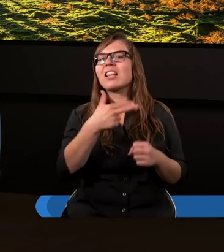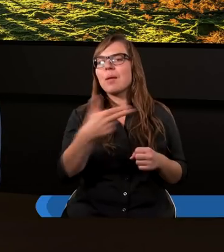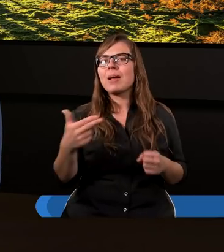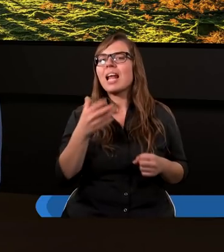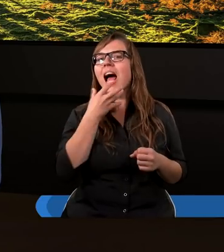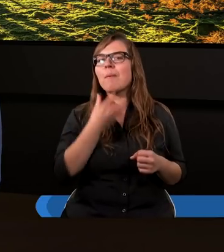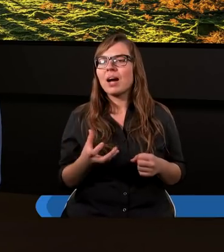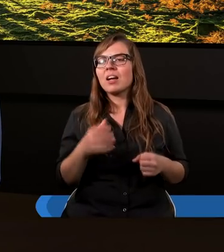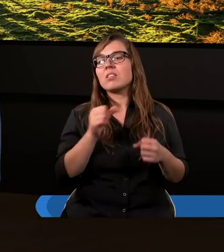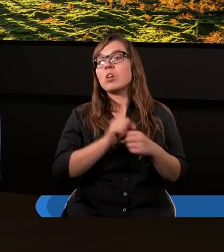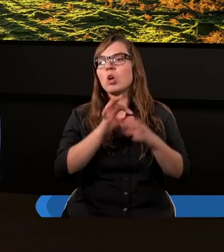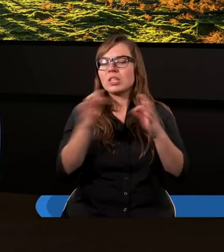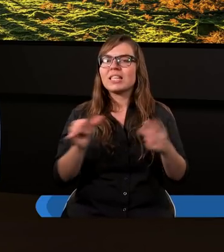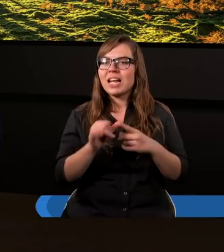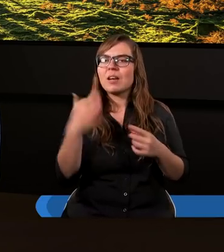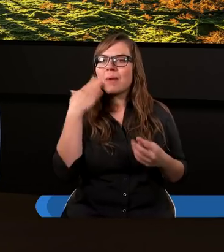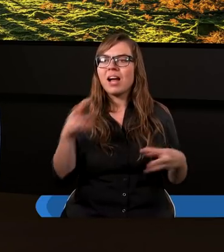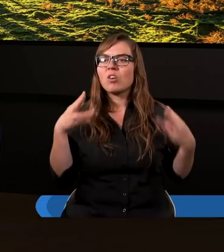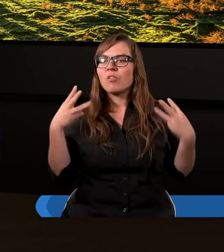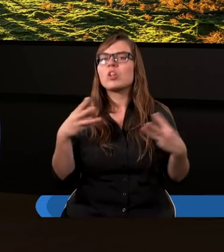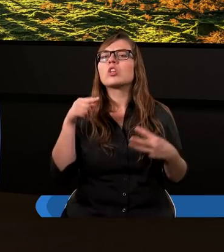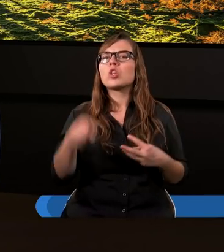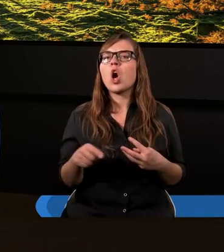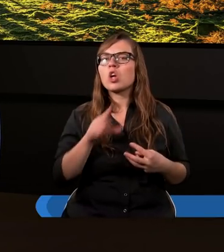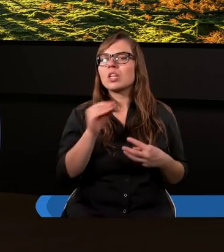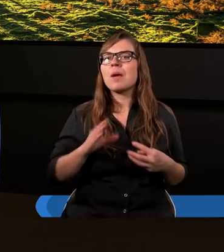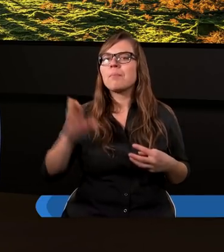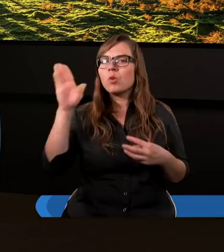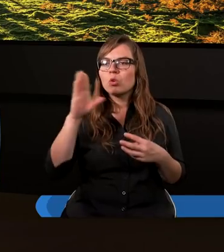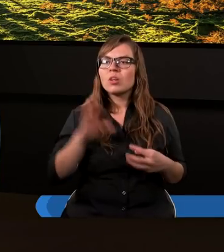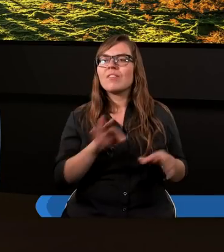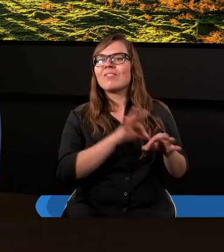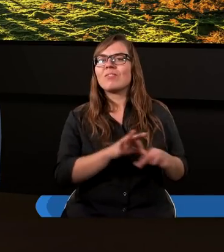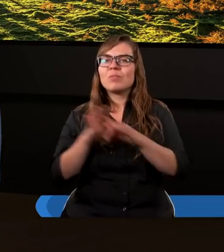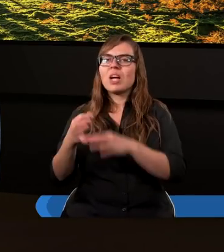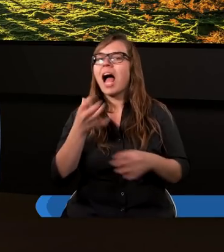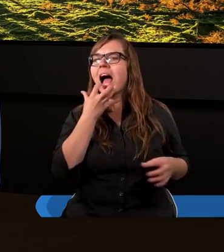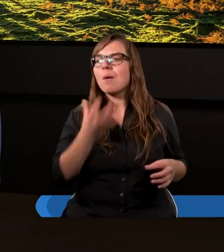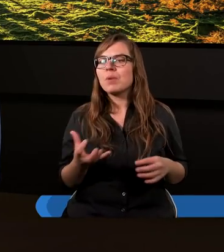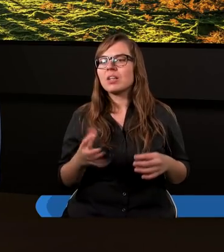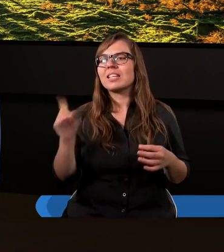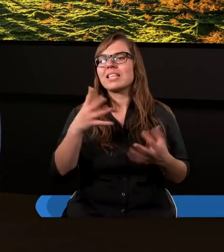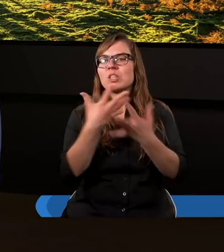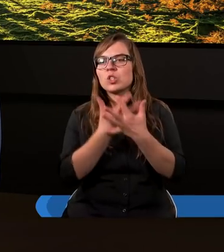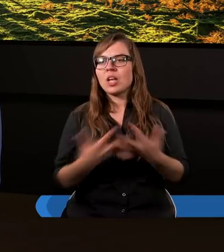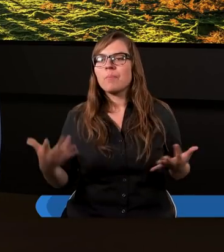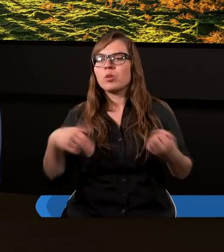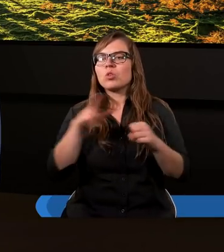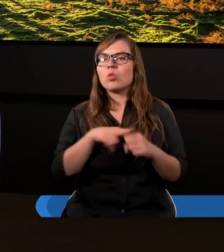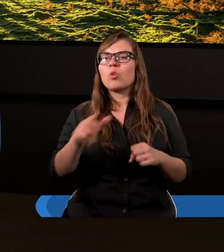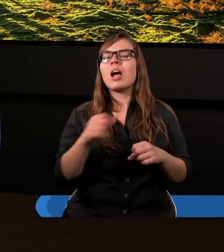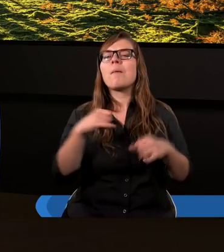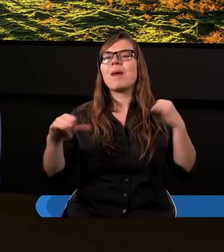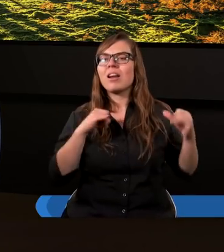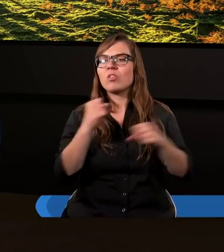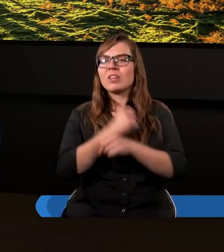Abrahama do dzisiejszego dnia jest bardzo ważna. To, że Bóg wyprowadził Abrahama z ziemi, w której panował